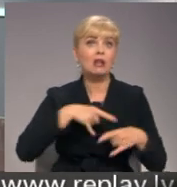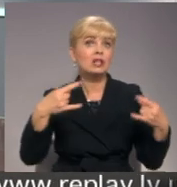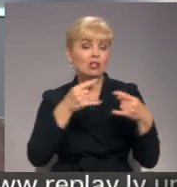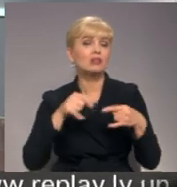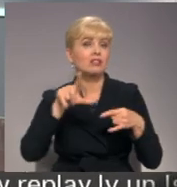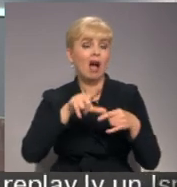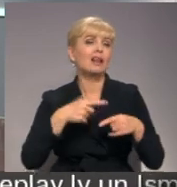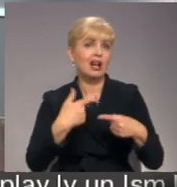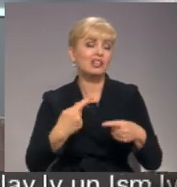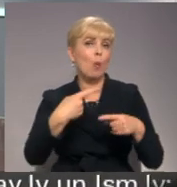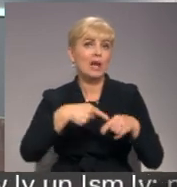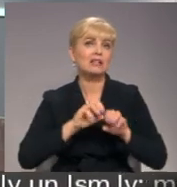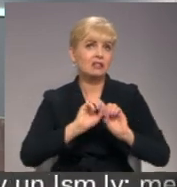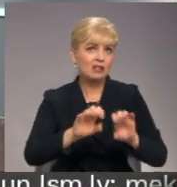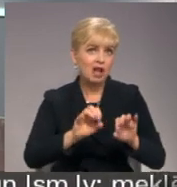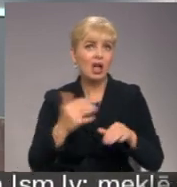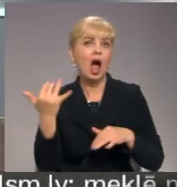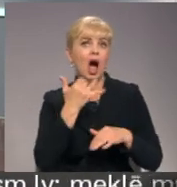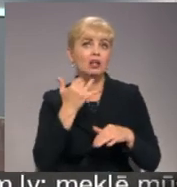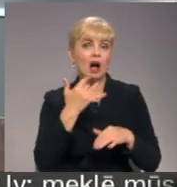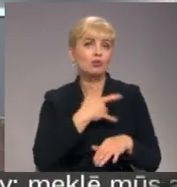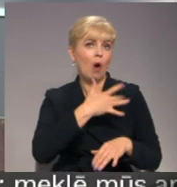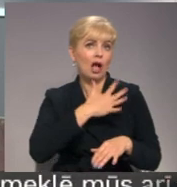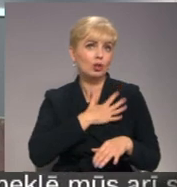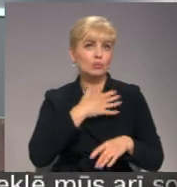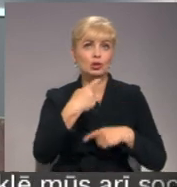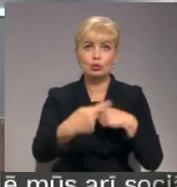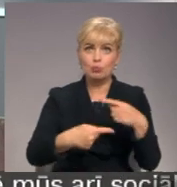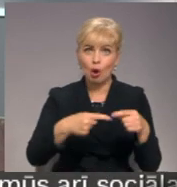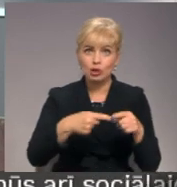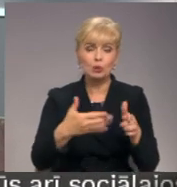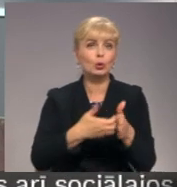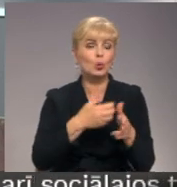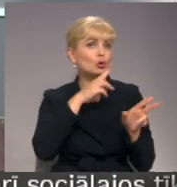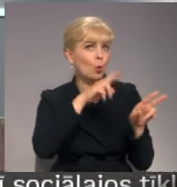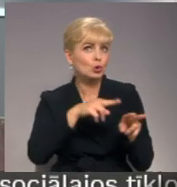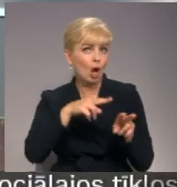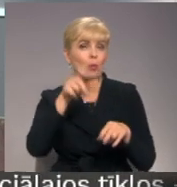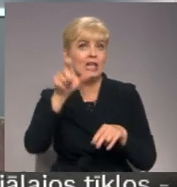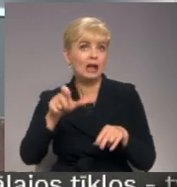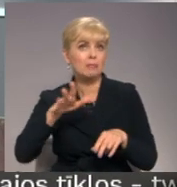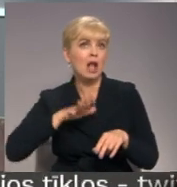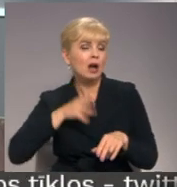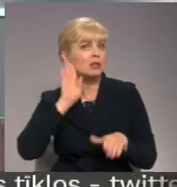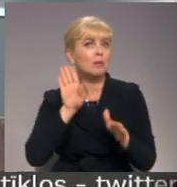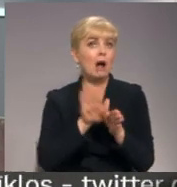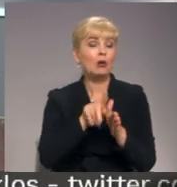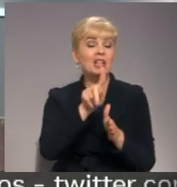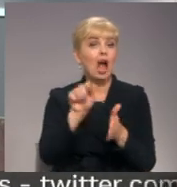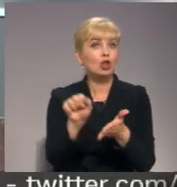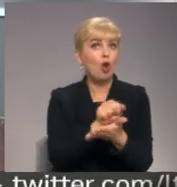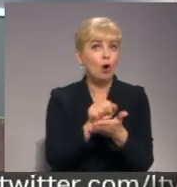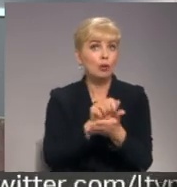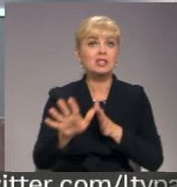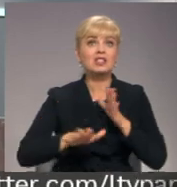adopcijas procesam trūkst uzraudzības un ierēģiem nākas paļauties uz dokumentiem, ko sagatavo aģentūras, kas organizē un